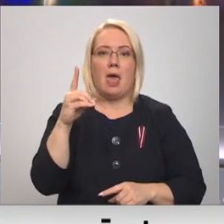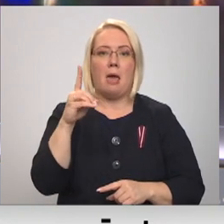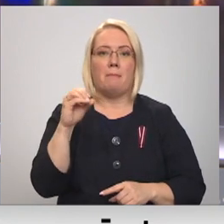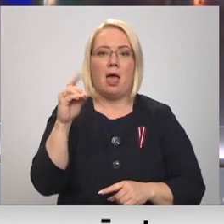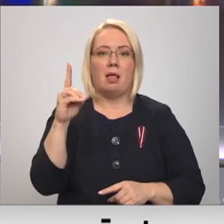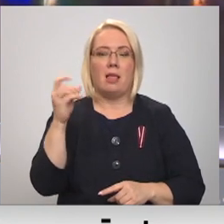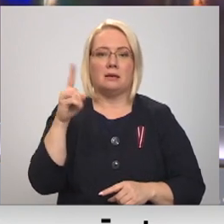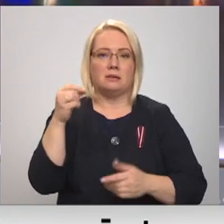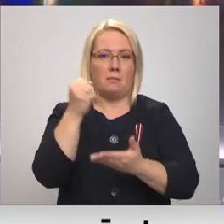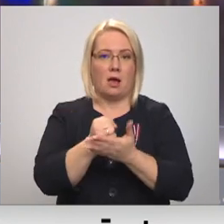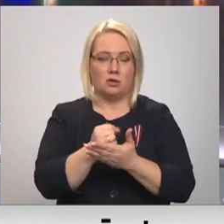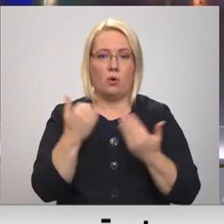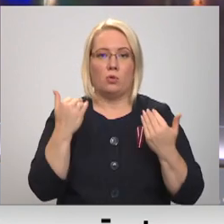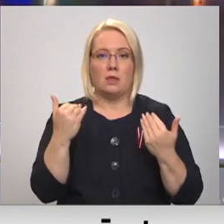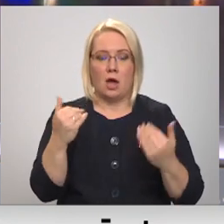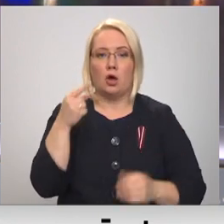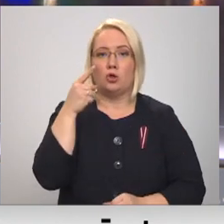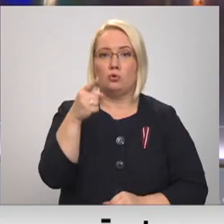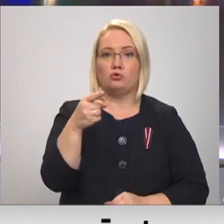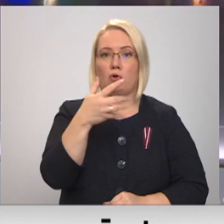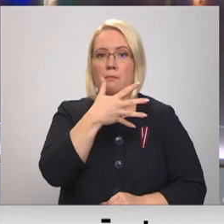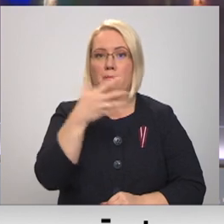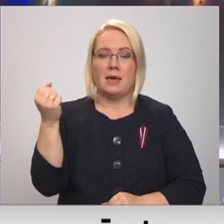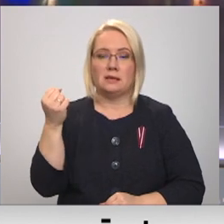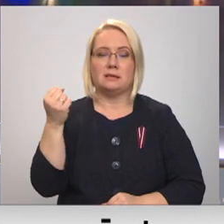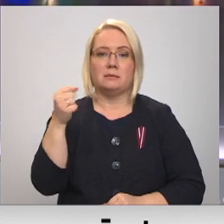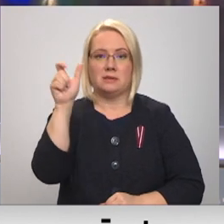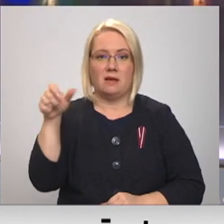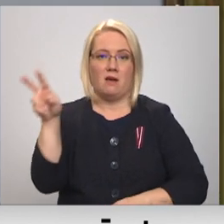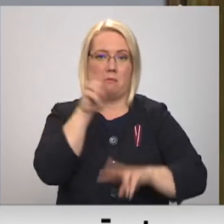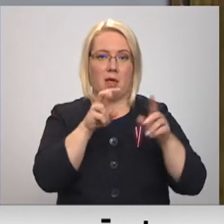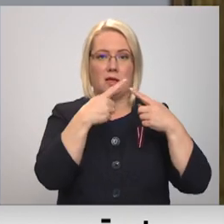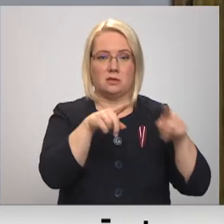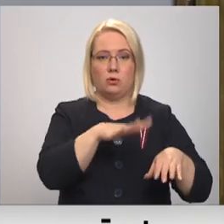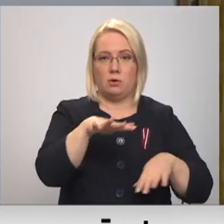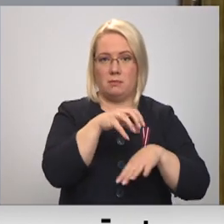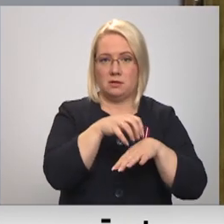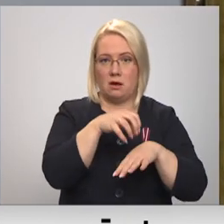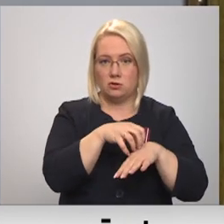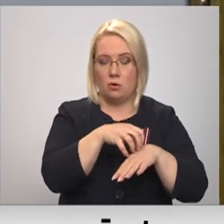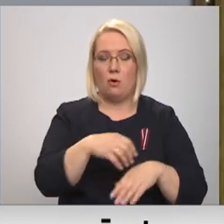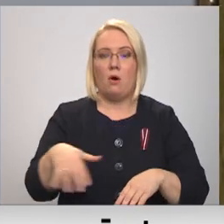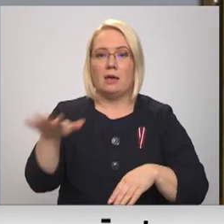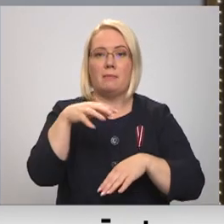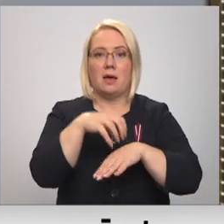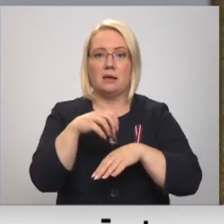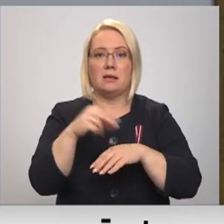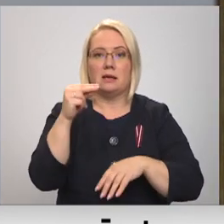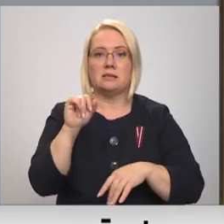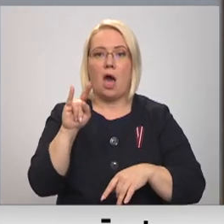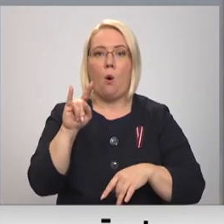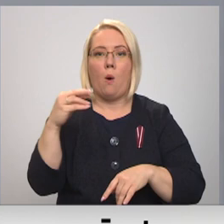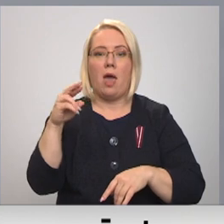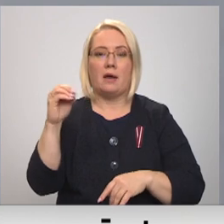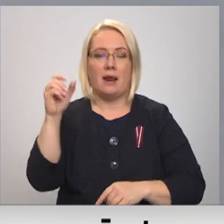nekā 1500 pacientu ir cita ģimenes ārstu meklājumos. Ģimenes ārstis Zandas Zauvērs praksa